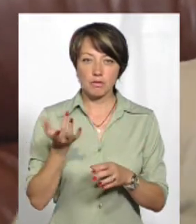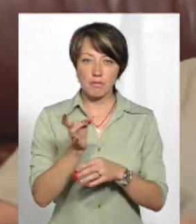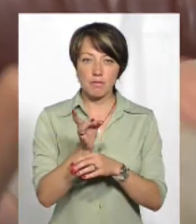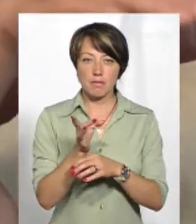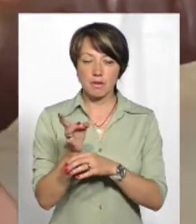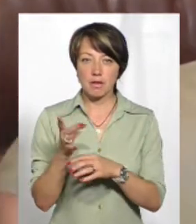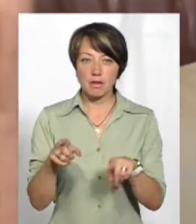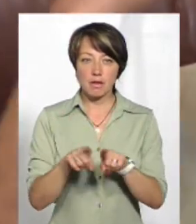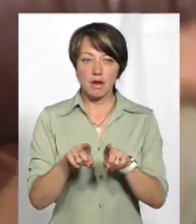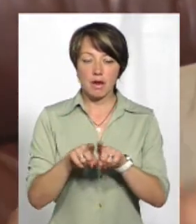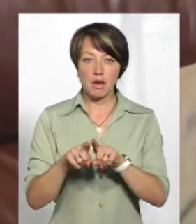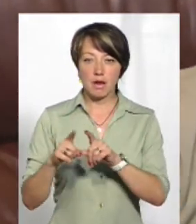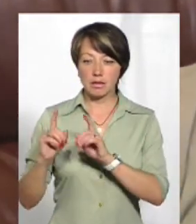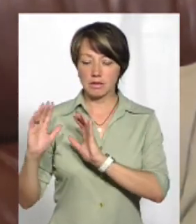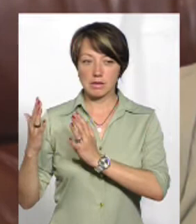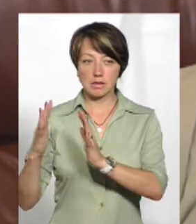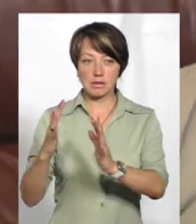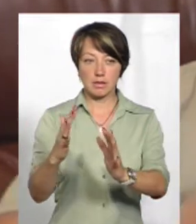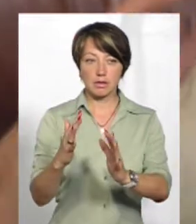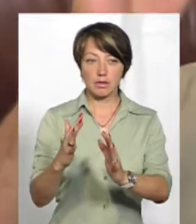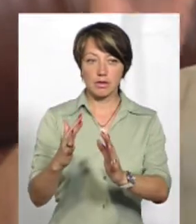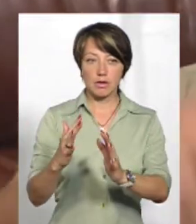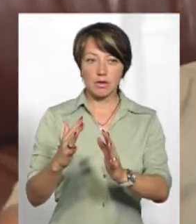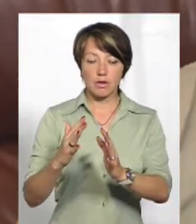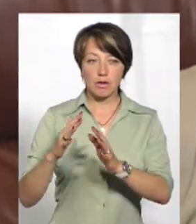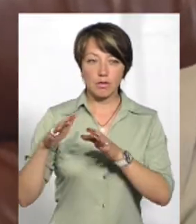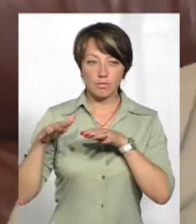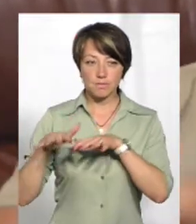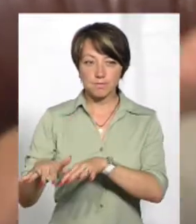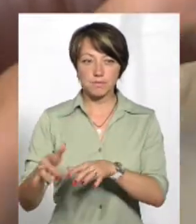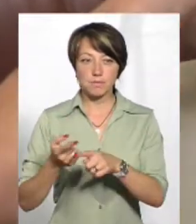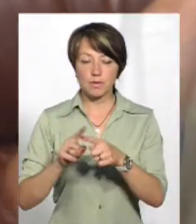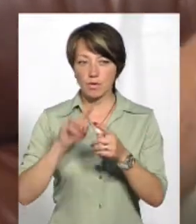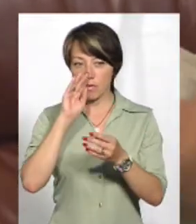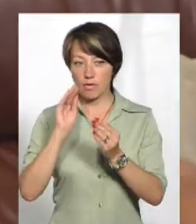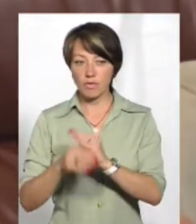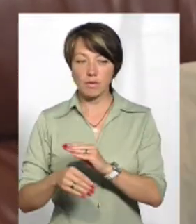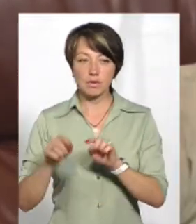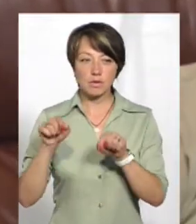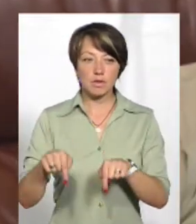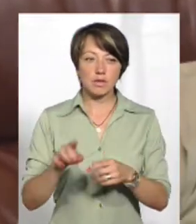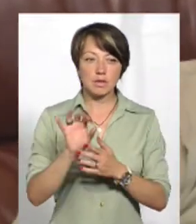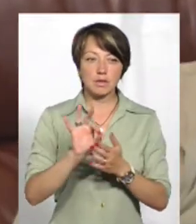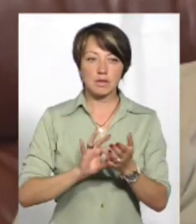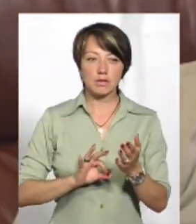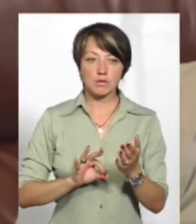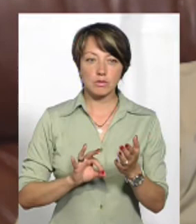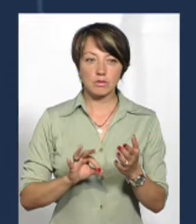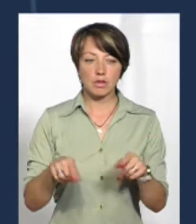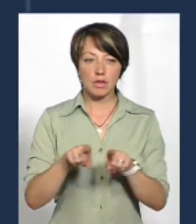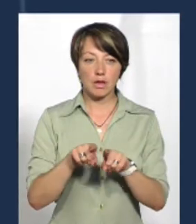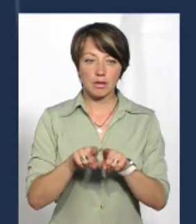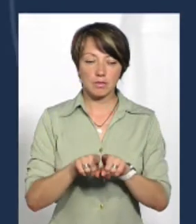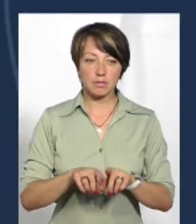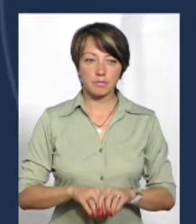І вони так зіленко відбомбились туди, все, і ми так на ту зіленку так сразу, давай туди. Тобто, і ми туди так і пішли.